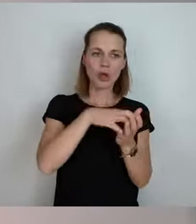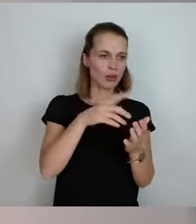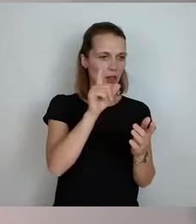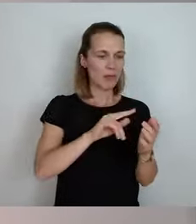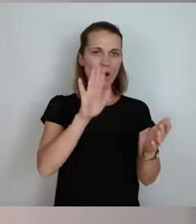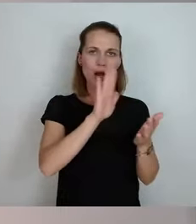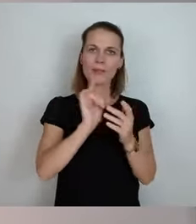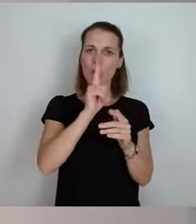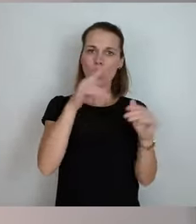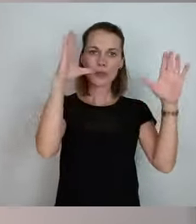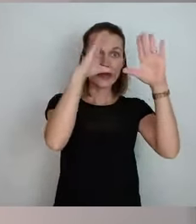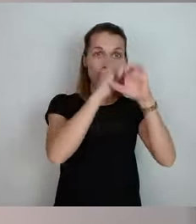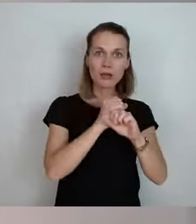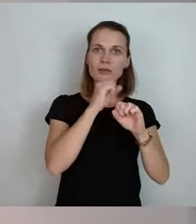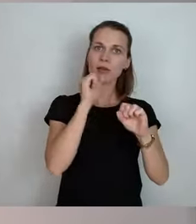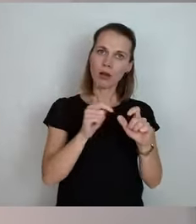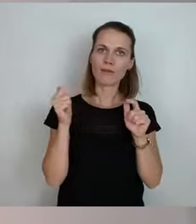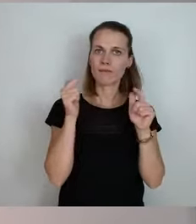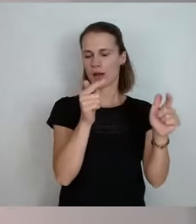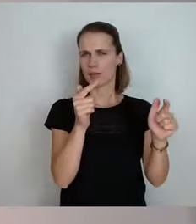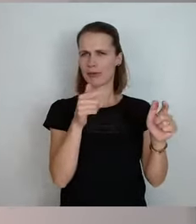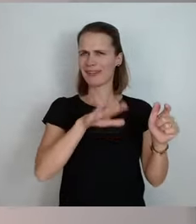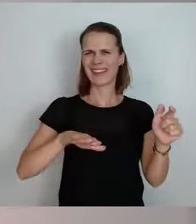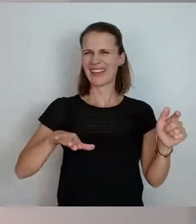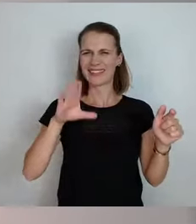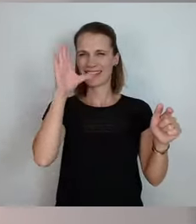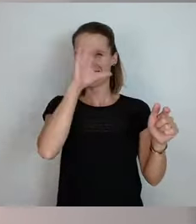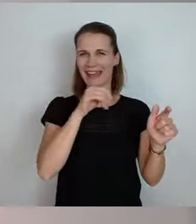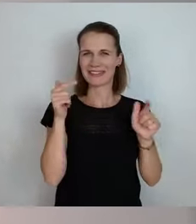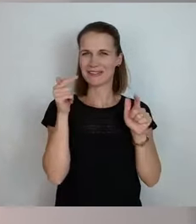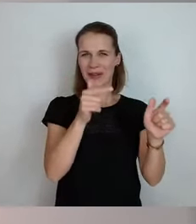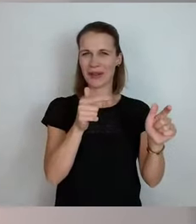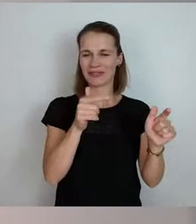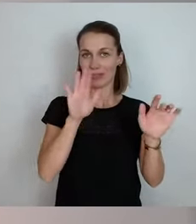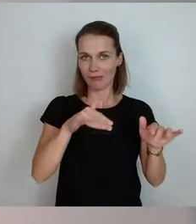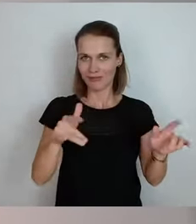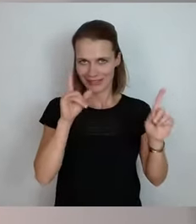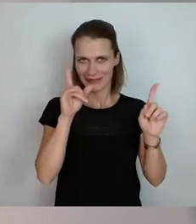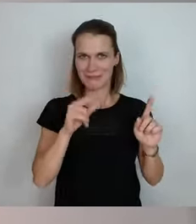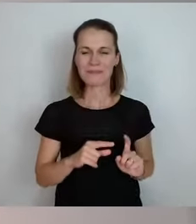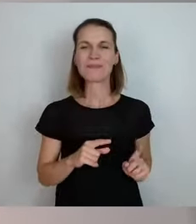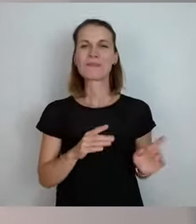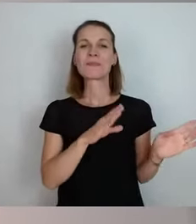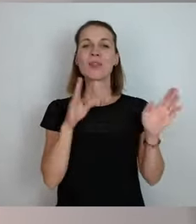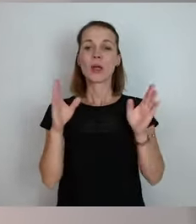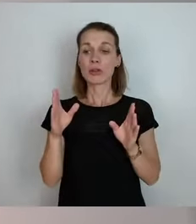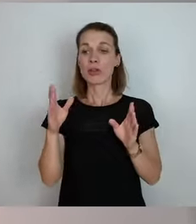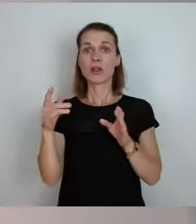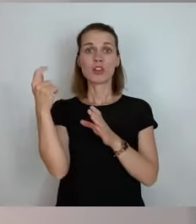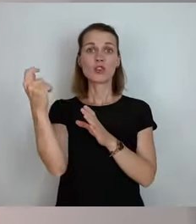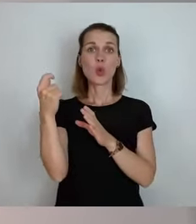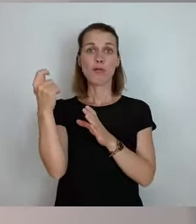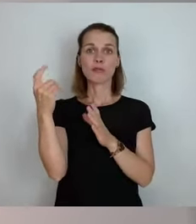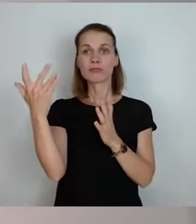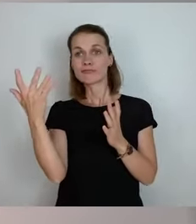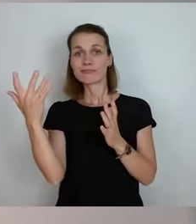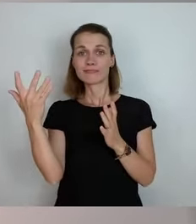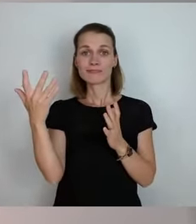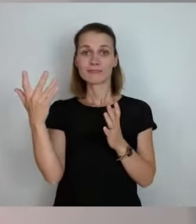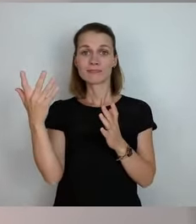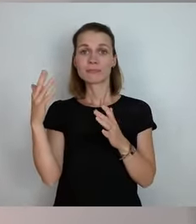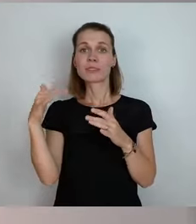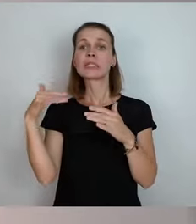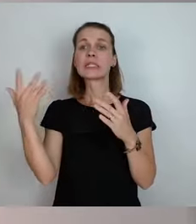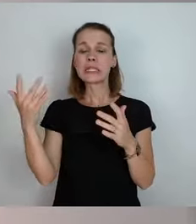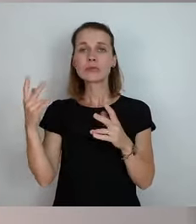vorab, die Kinder nachts fahren dürfen und wir haben den ländlichen Raum und da gibt es eben dann, ich sage mal, gut befahrene Bahn- und Buslinien, wo das